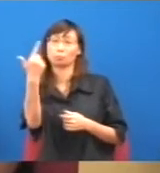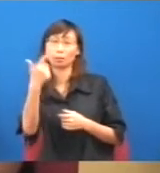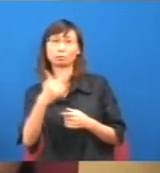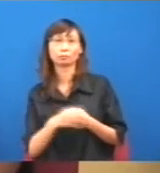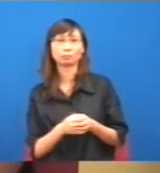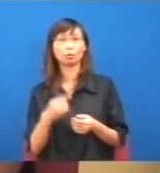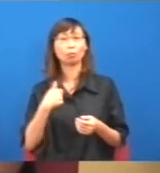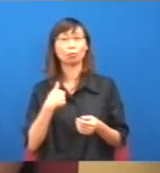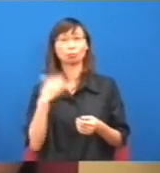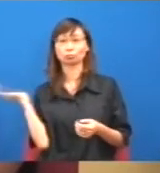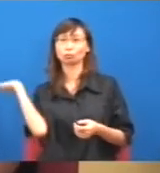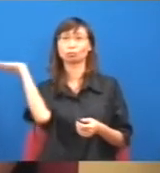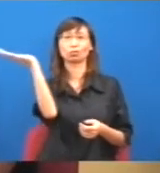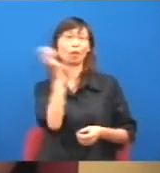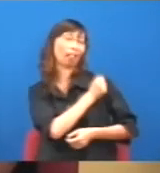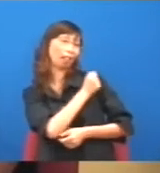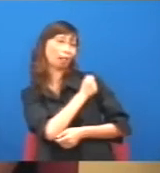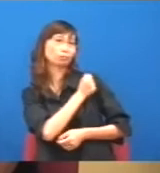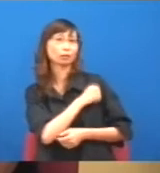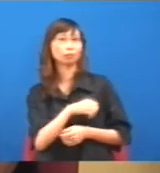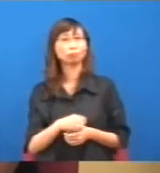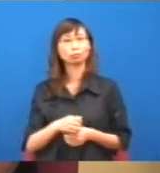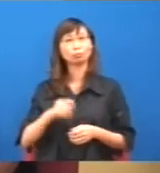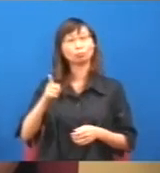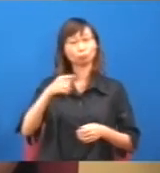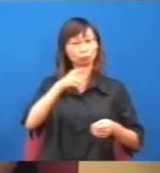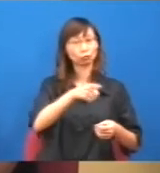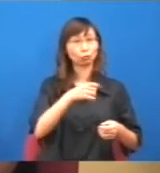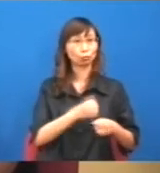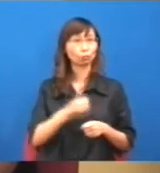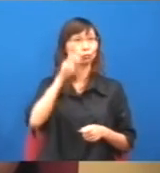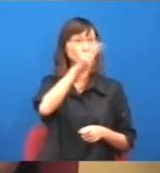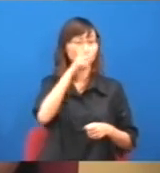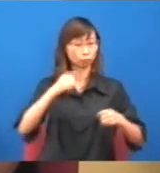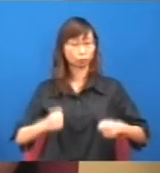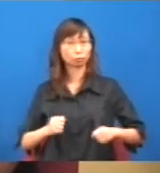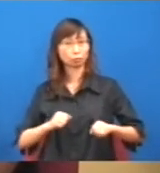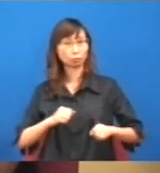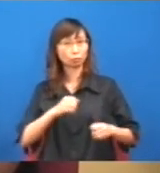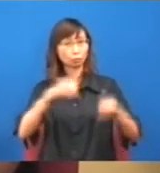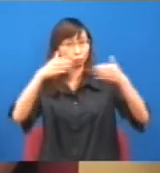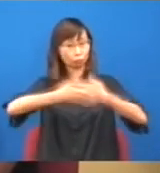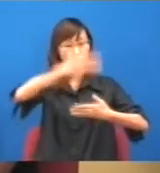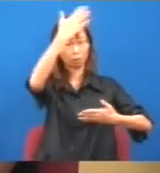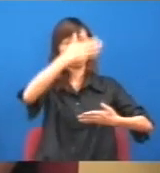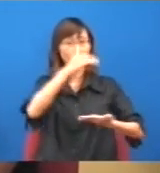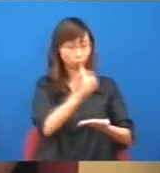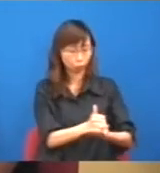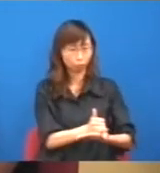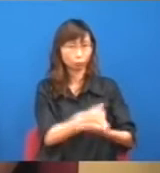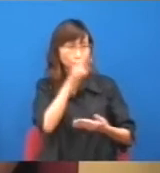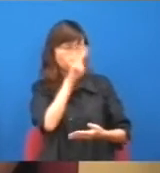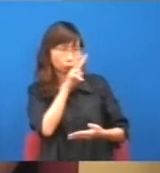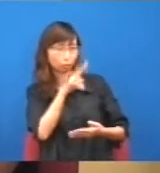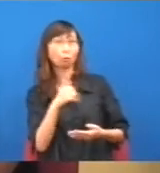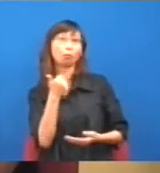何要做全賽那麼辛苦,又要抬又要擔,又要怕被滾水錄呢,我想某程度上都類似長毛所說